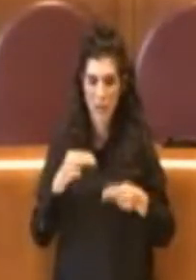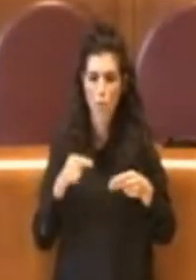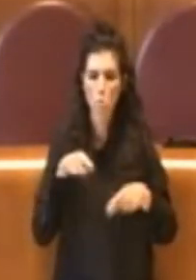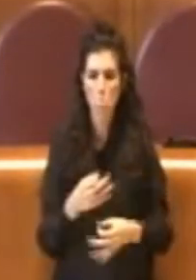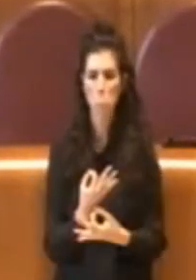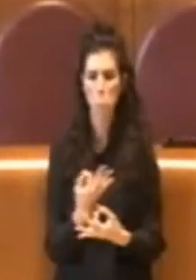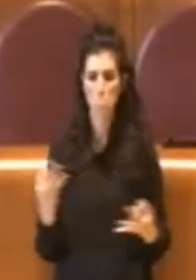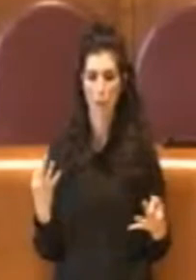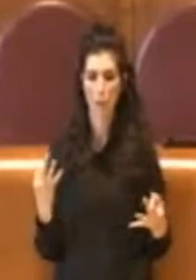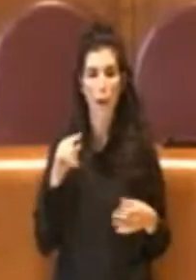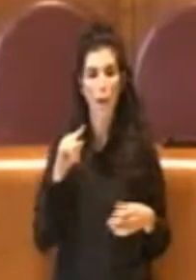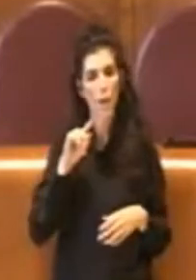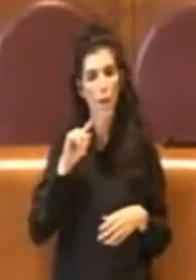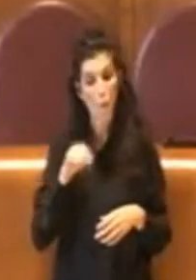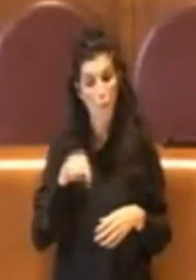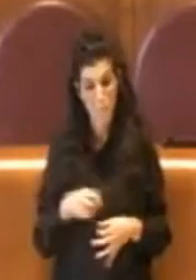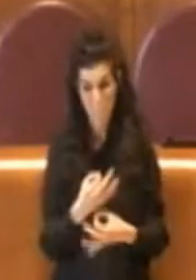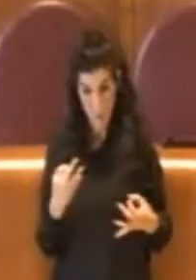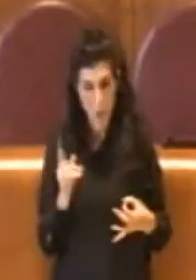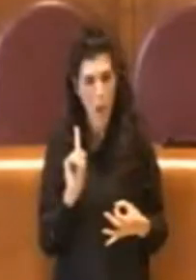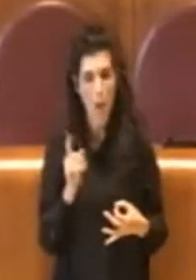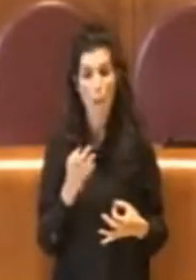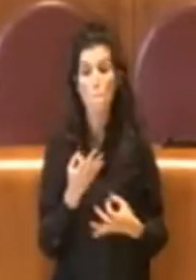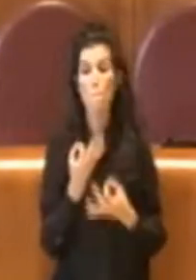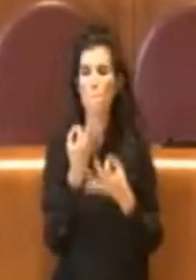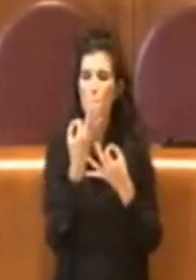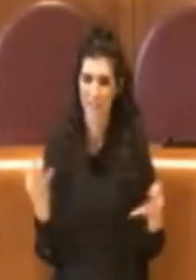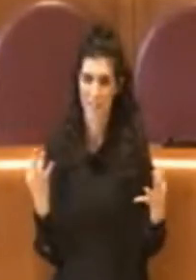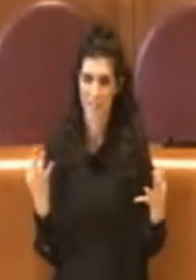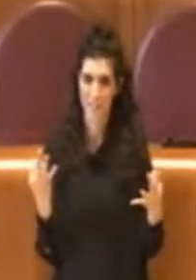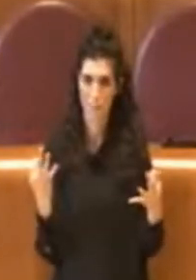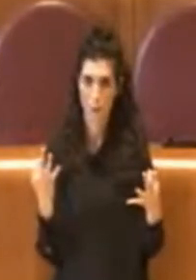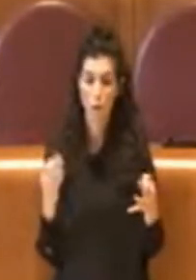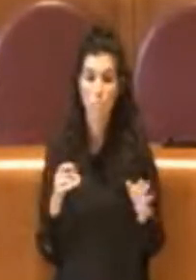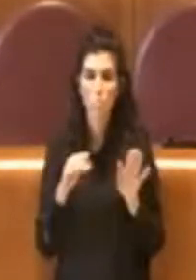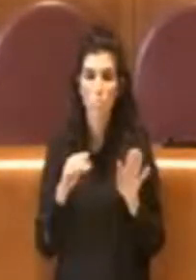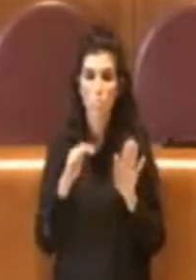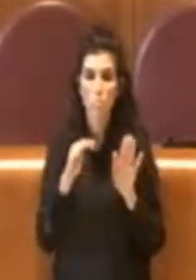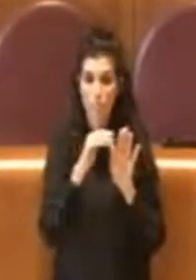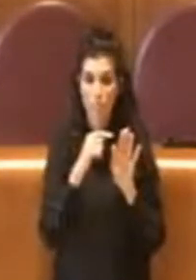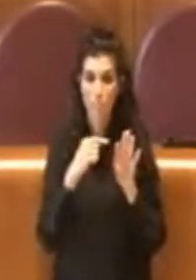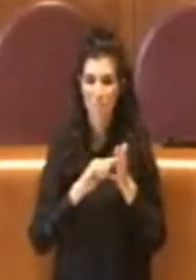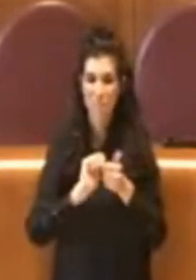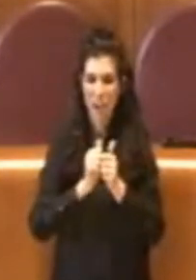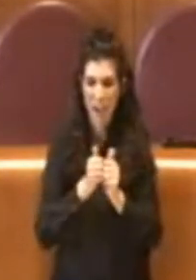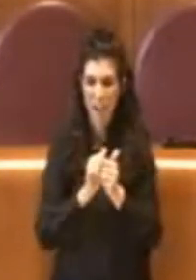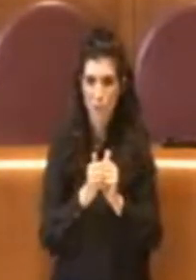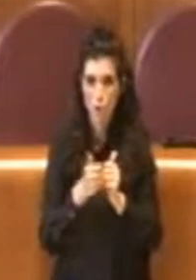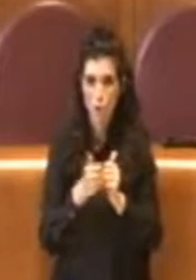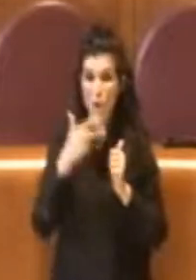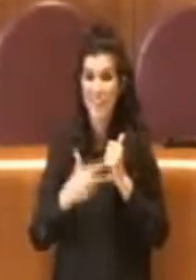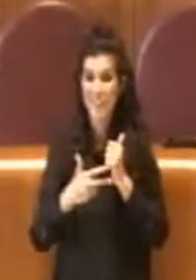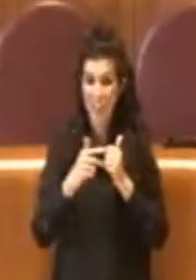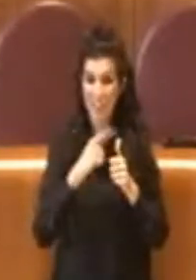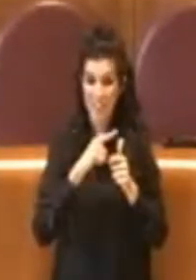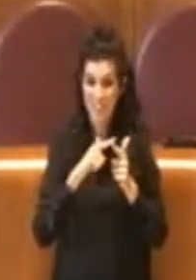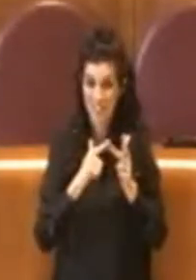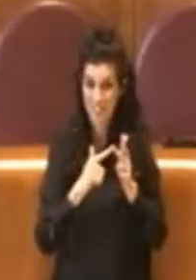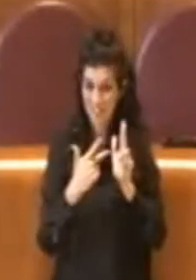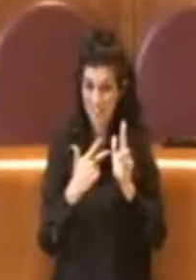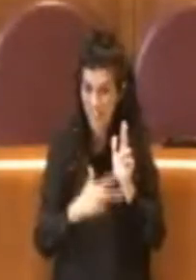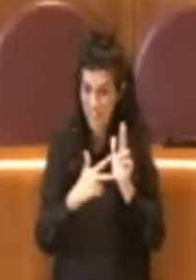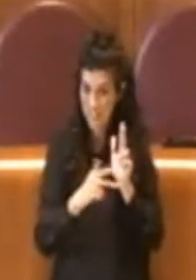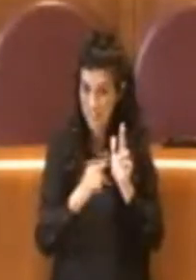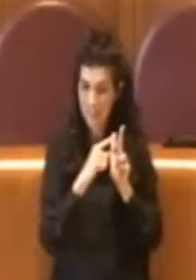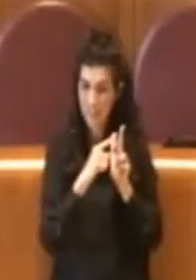ma ha fatto benissimo. Perché se alla terza variazione spostiamo delle cifre, tra le altre cose, e per la